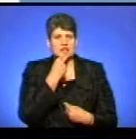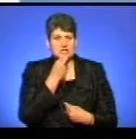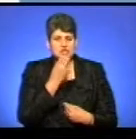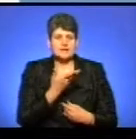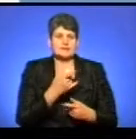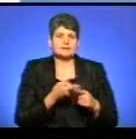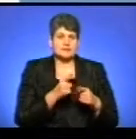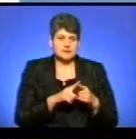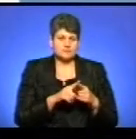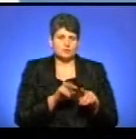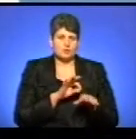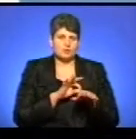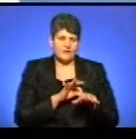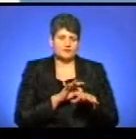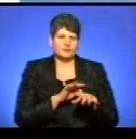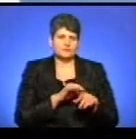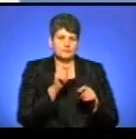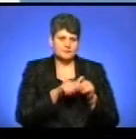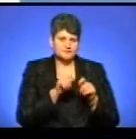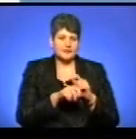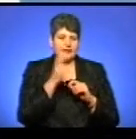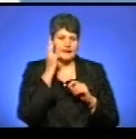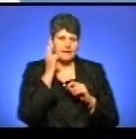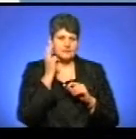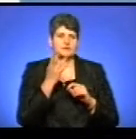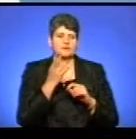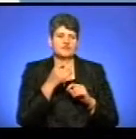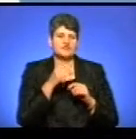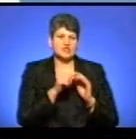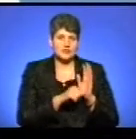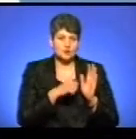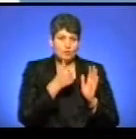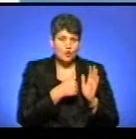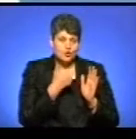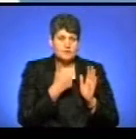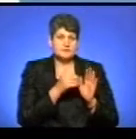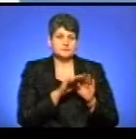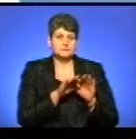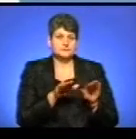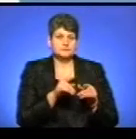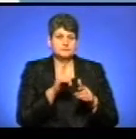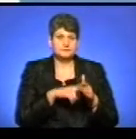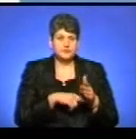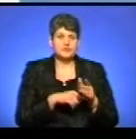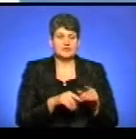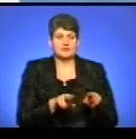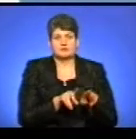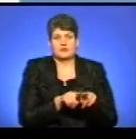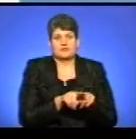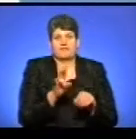даними дослідження, проведеного Київським міжнародним інститутом соціології в 2016 році, за рівнем довіри волонтери навіть зрівнялися з церквою.